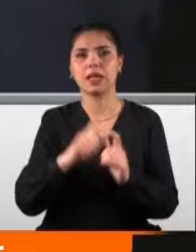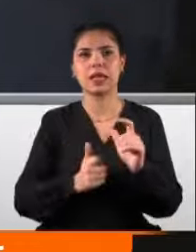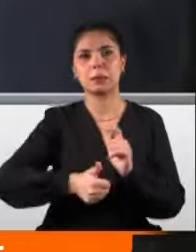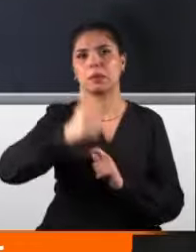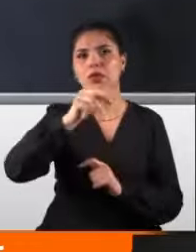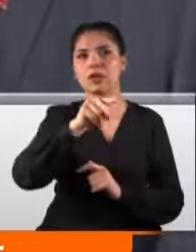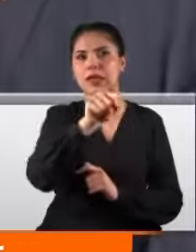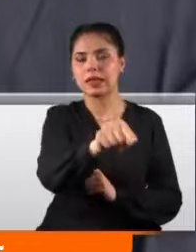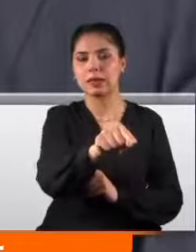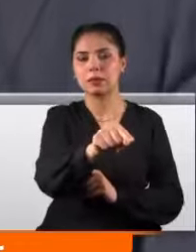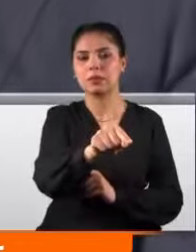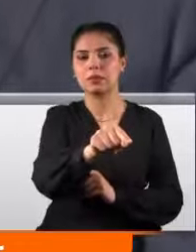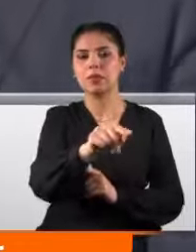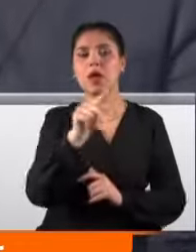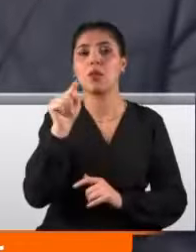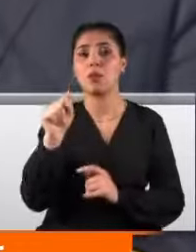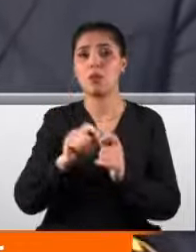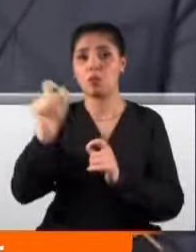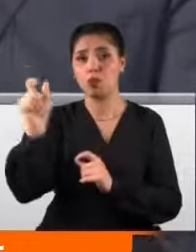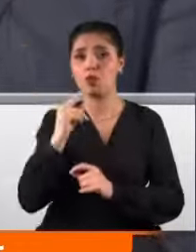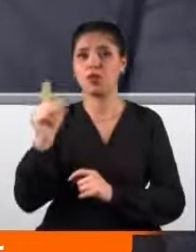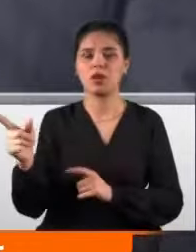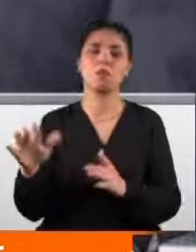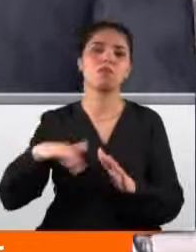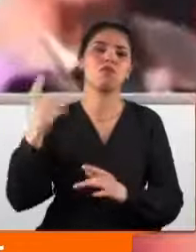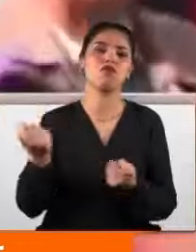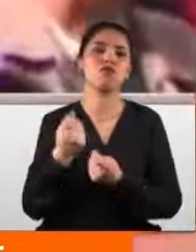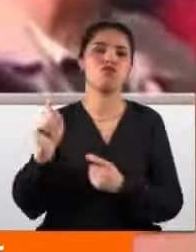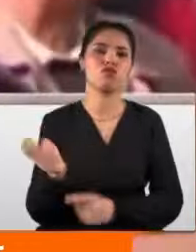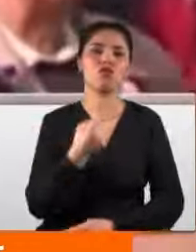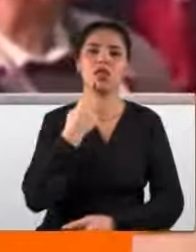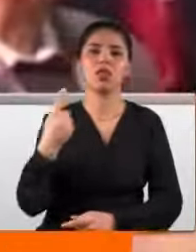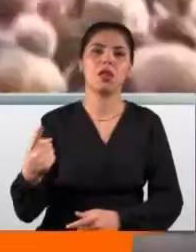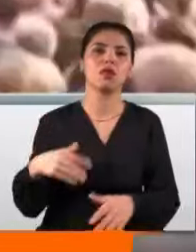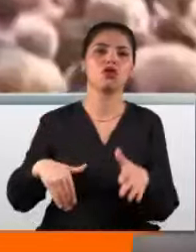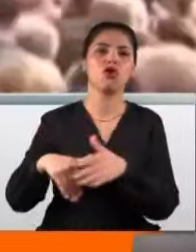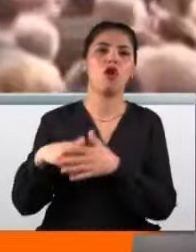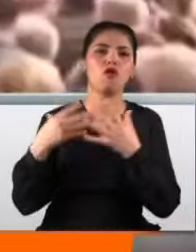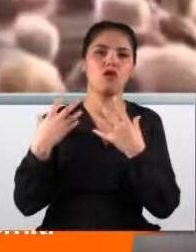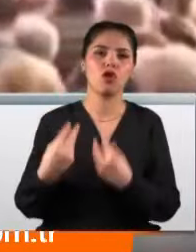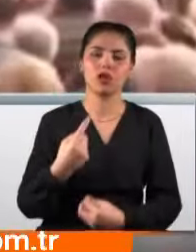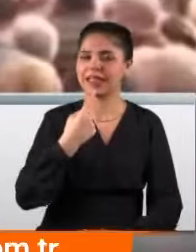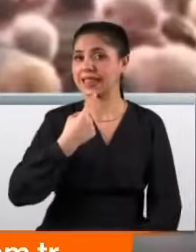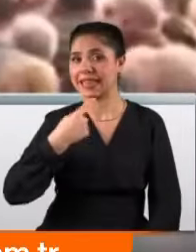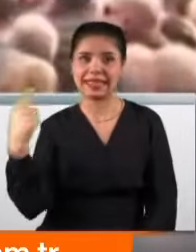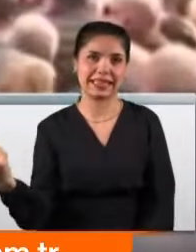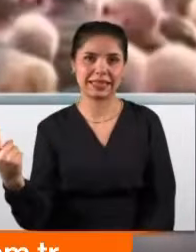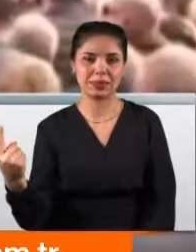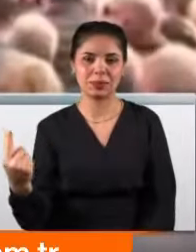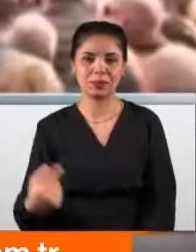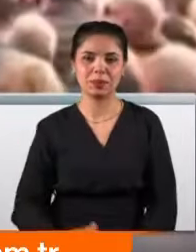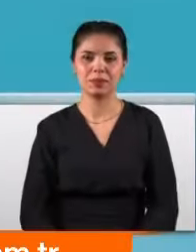başkan gibi Köksal'a başka iş bul diyerek kapıyı gösterdi. Ben belediye başkanı olursam şu partilileri